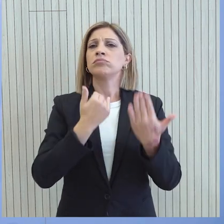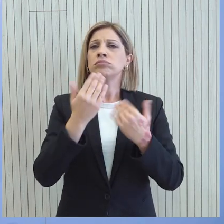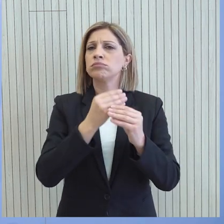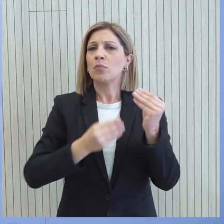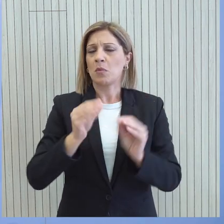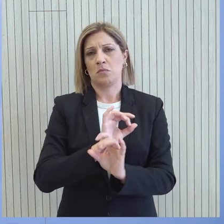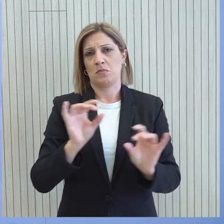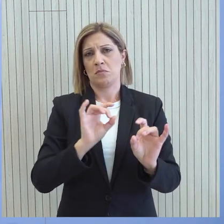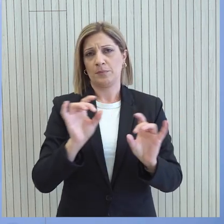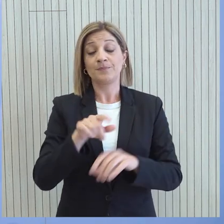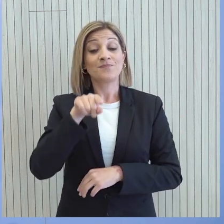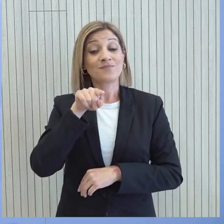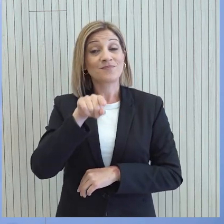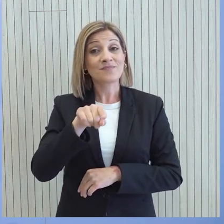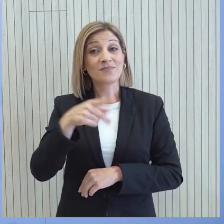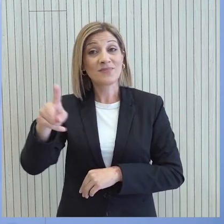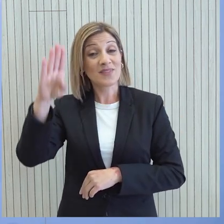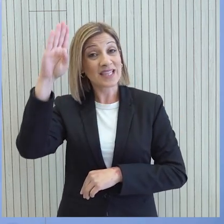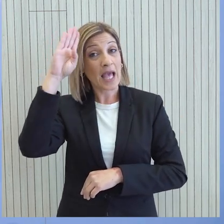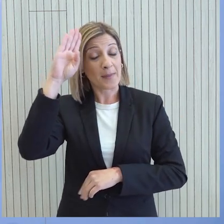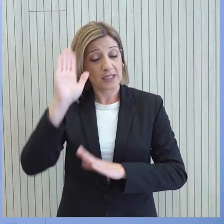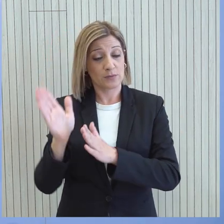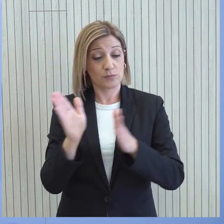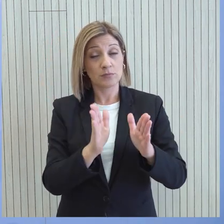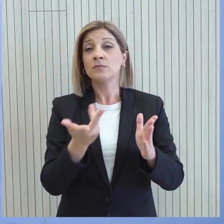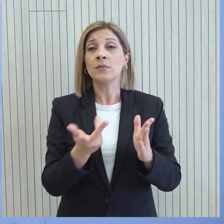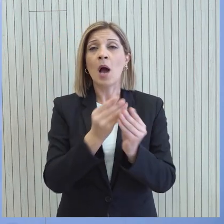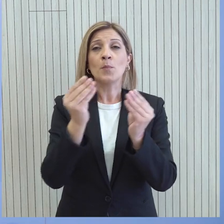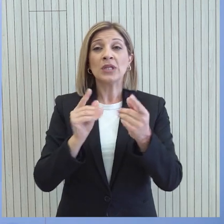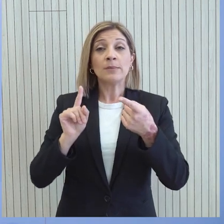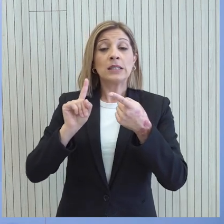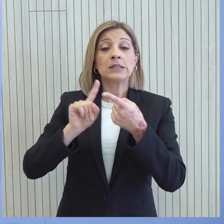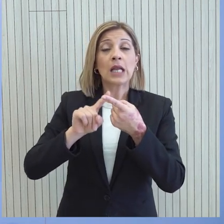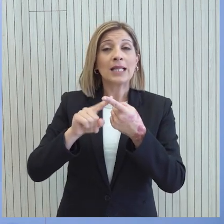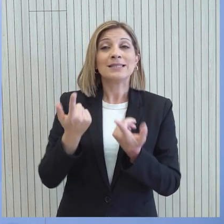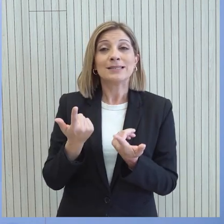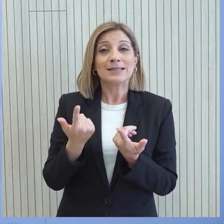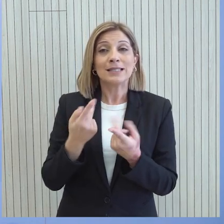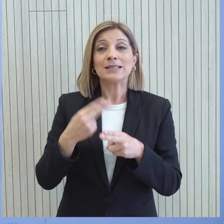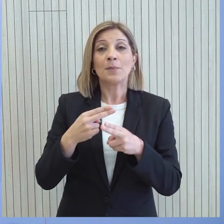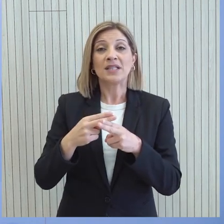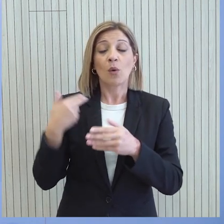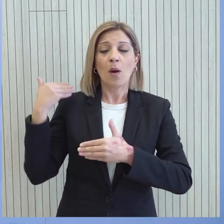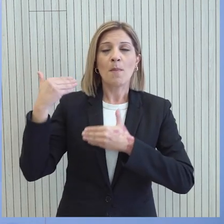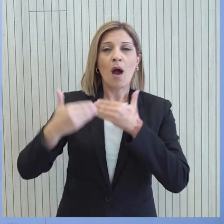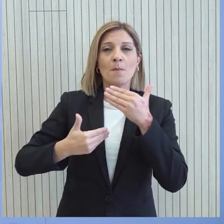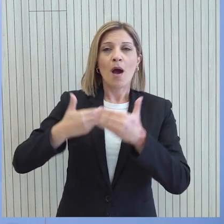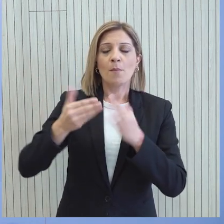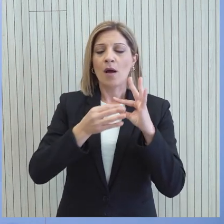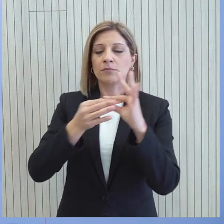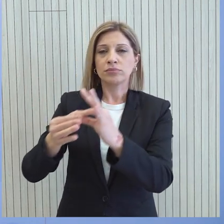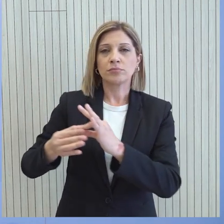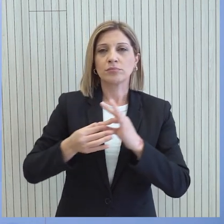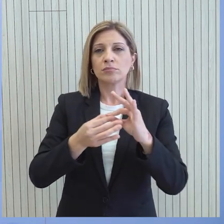παλαιδρομήσεις. Αυτό είναι το αποτέλεσμα μεθοδικής και συστηματικής δουλειάς που συνοδεύεται από πράξεις και έργα